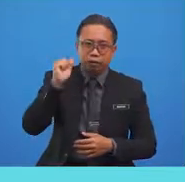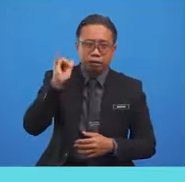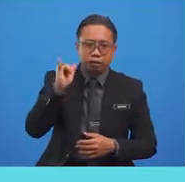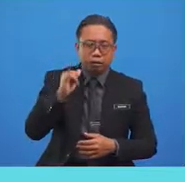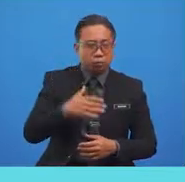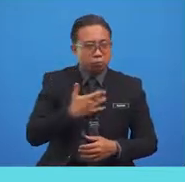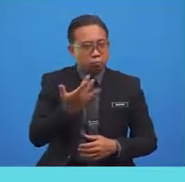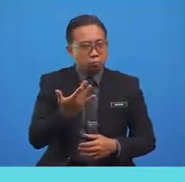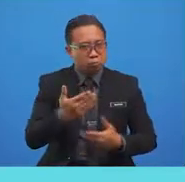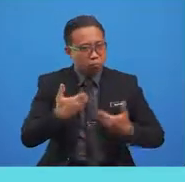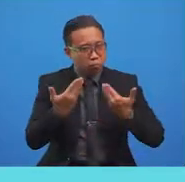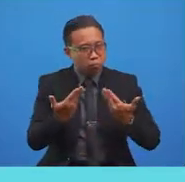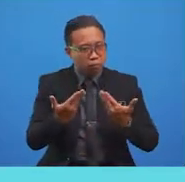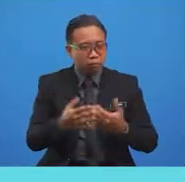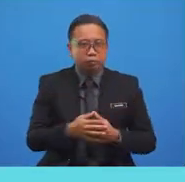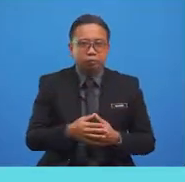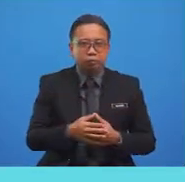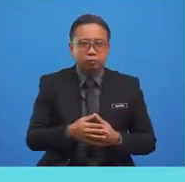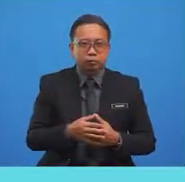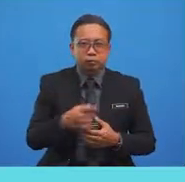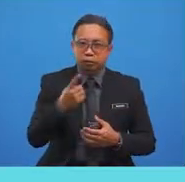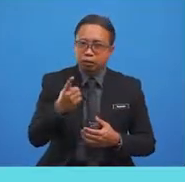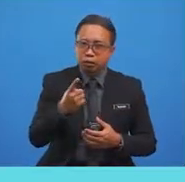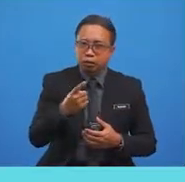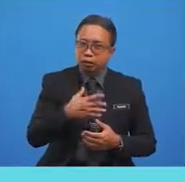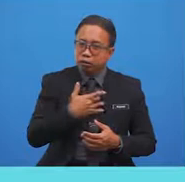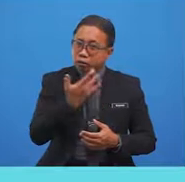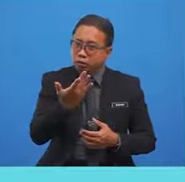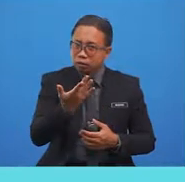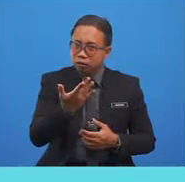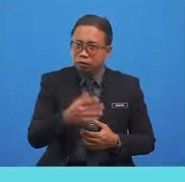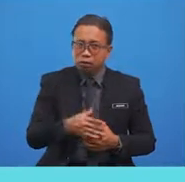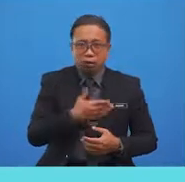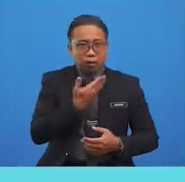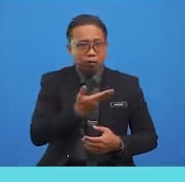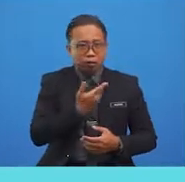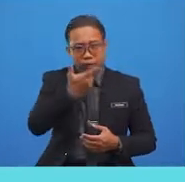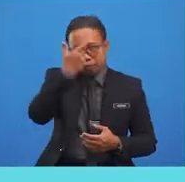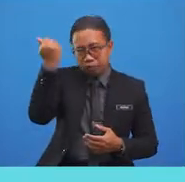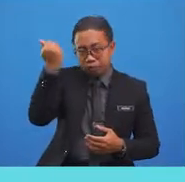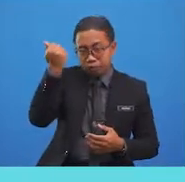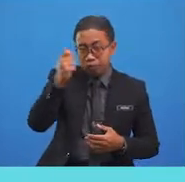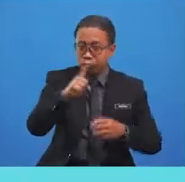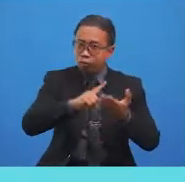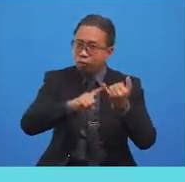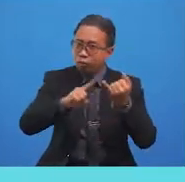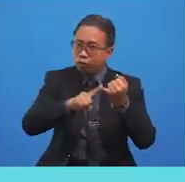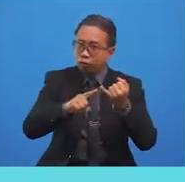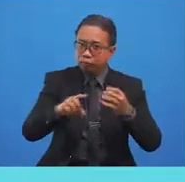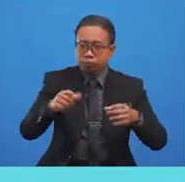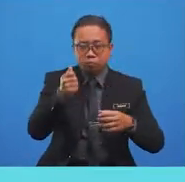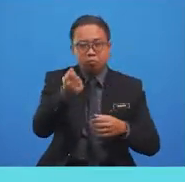excited. They are excited because it is the weekend. They can do